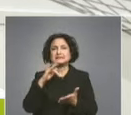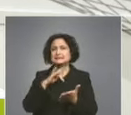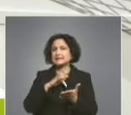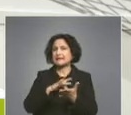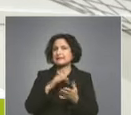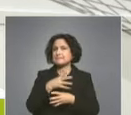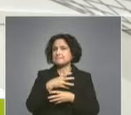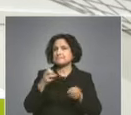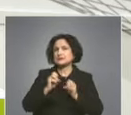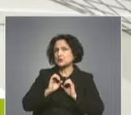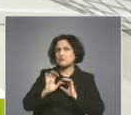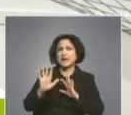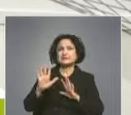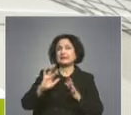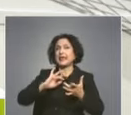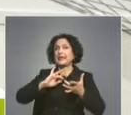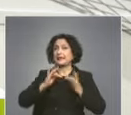безопасен интернет. Здравейте!